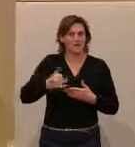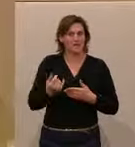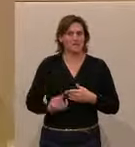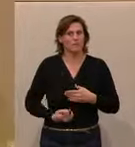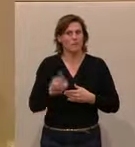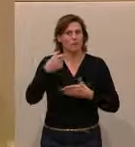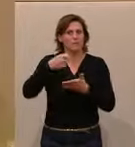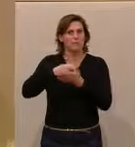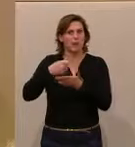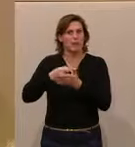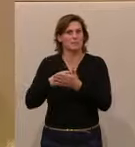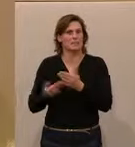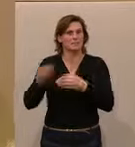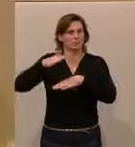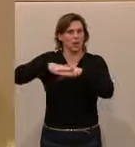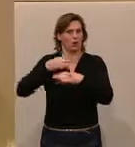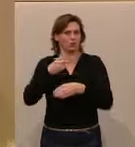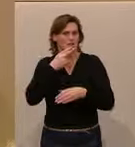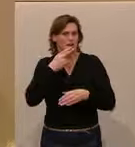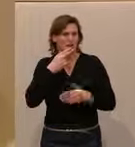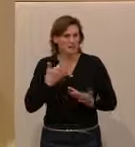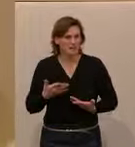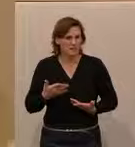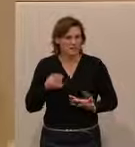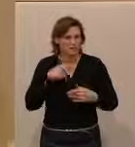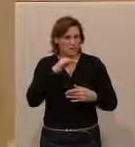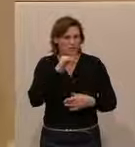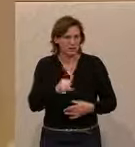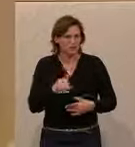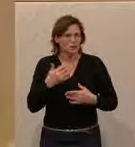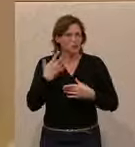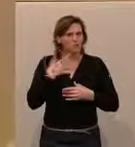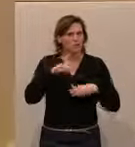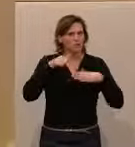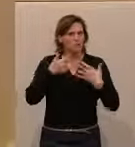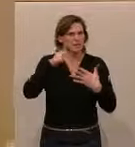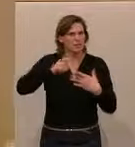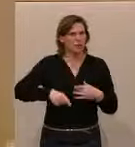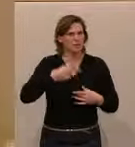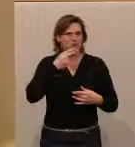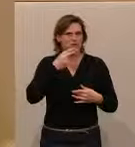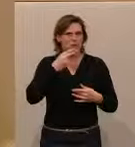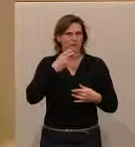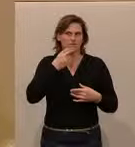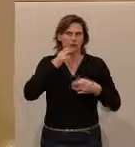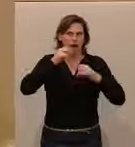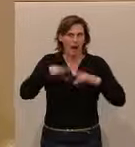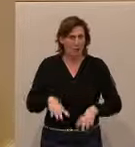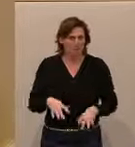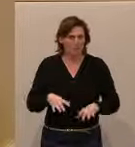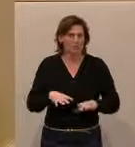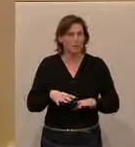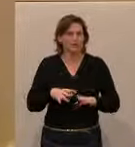Zigarettenpreise. So geht das aber nicht. Und 560.000 Raucher, die aufhören wollten zu rauchen,